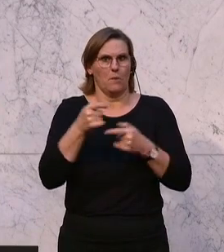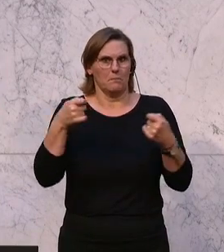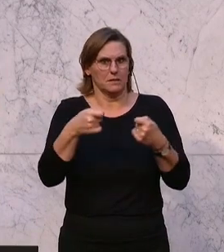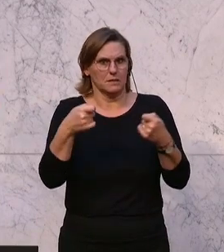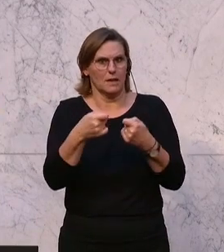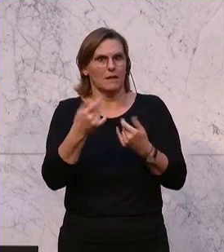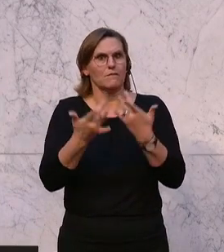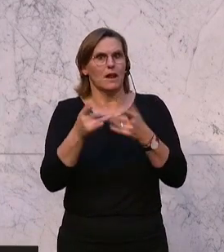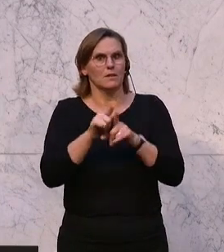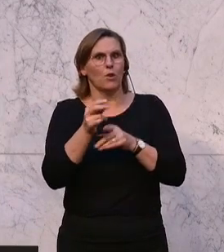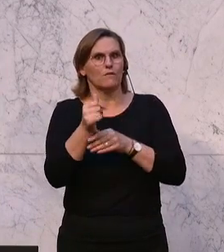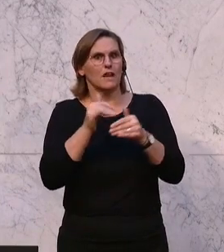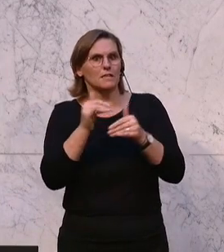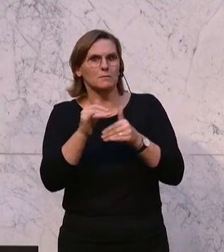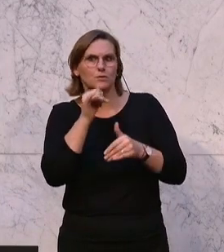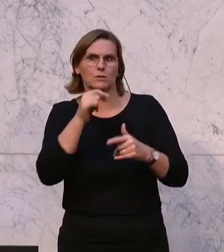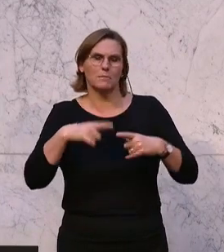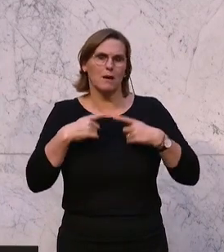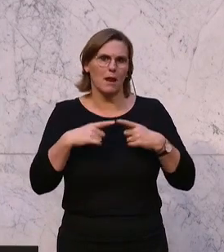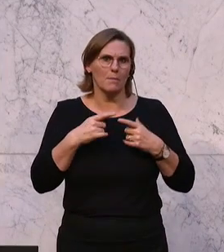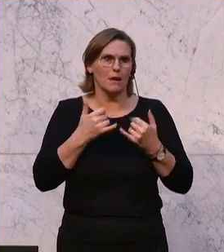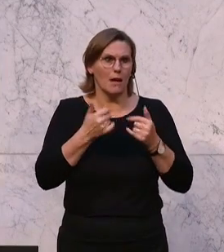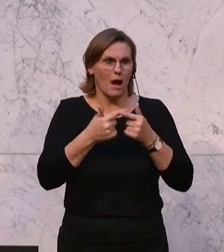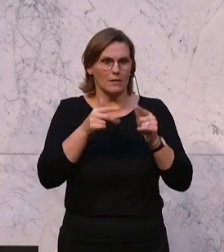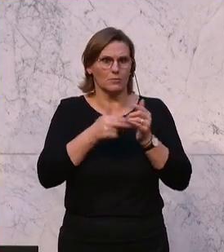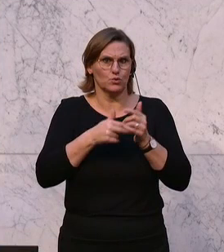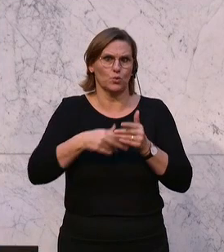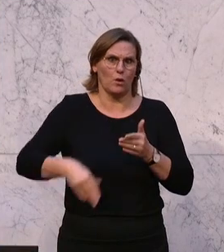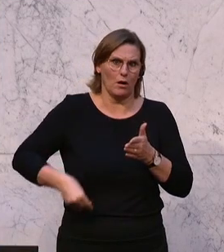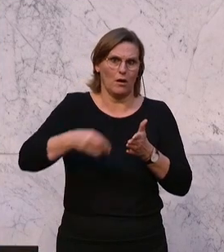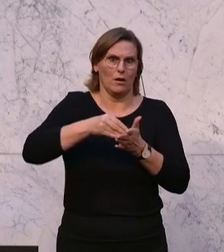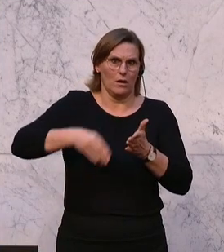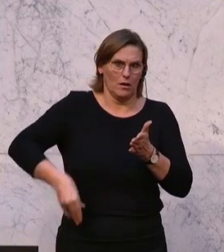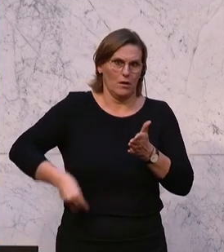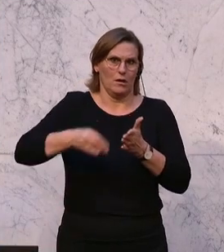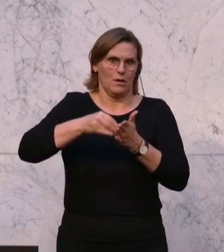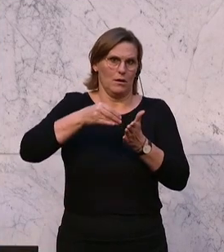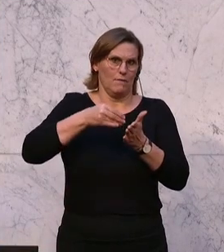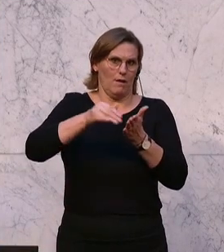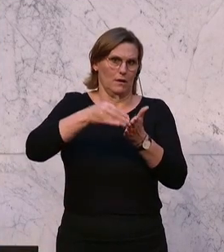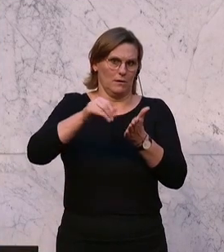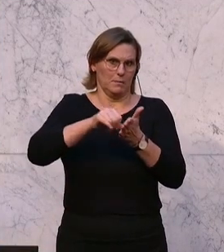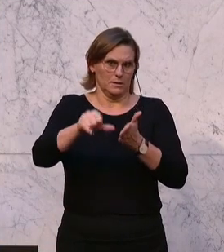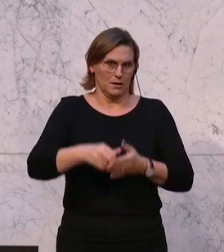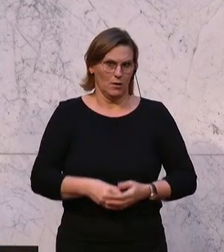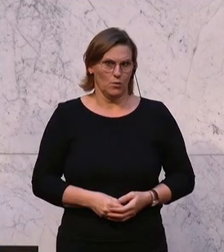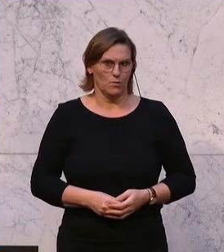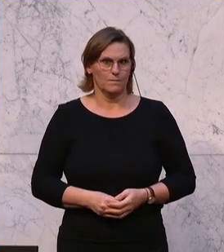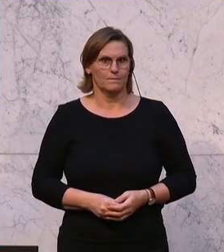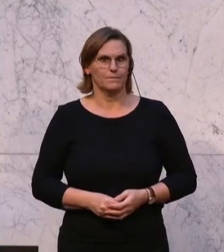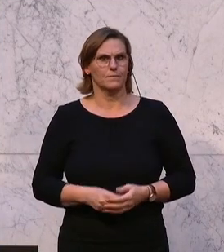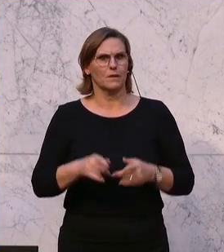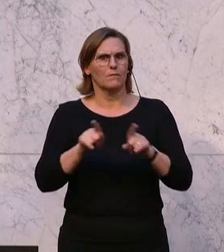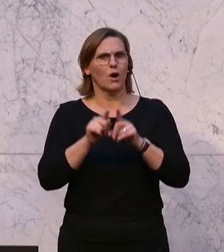Brunner nicht mehr als Minister miterleben, während andere noch das bezahlen müssen, was Sie verursacht haben. Sie haben einer sogenannten